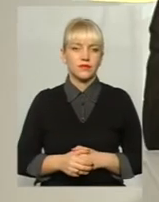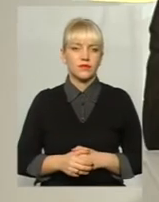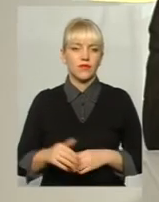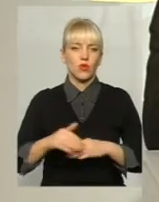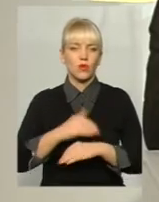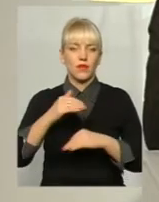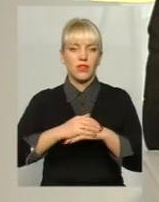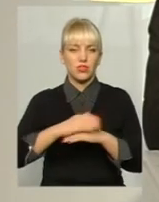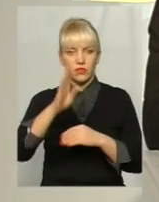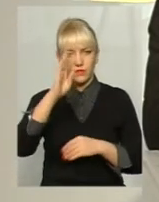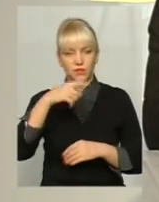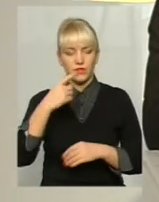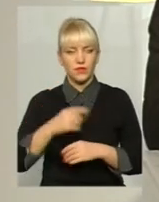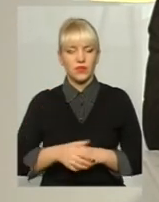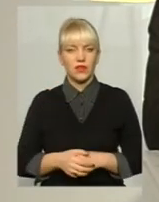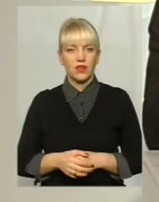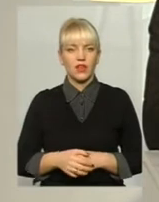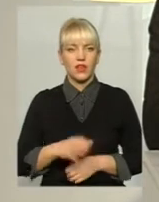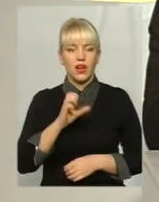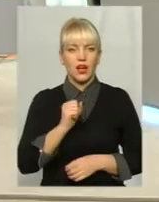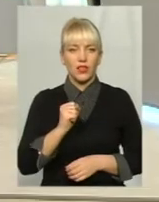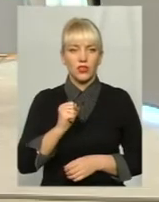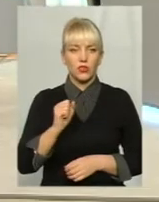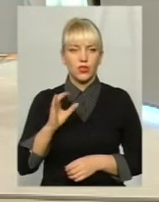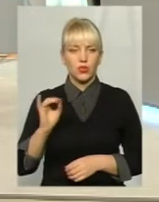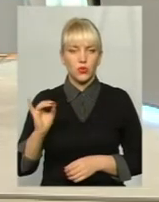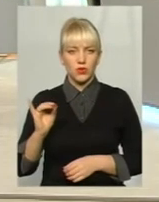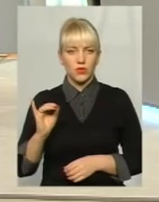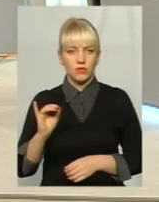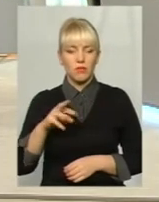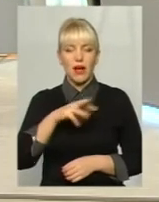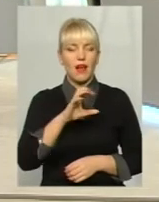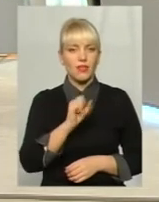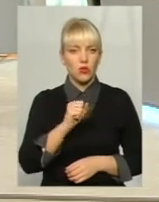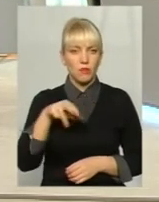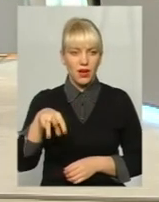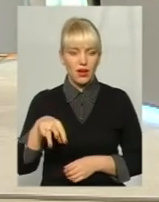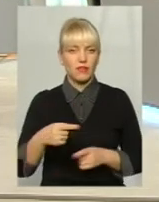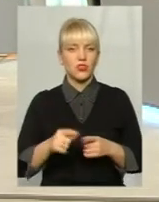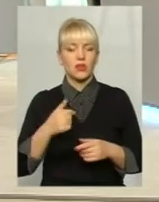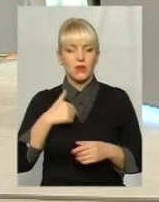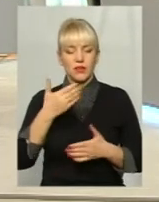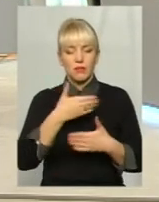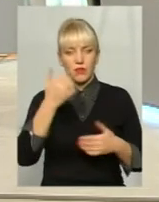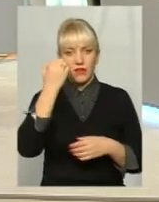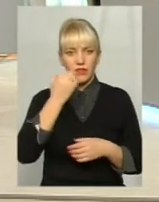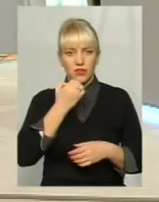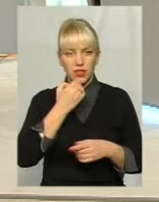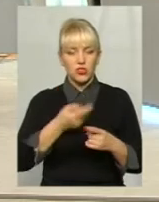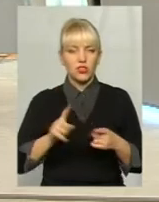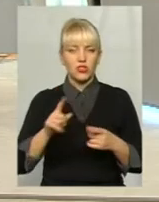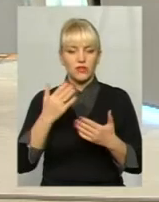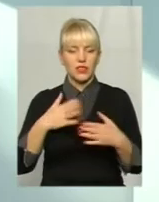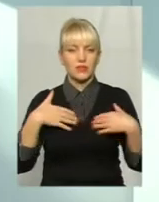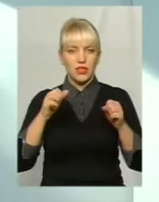Добрий вечір. Добрий вечір, можливо. Анатолій Юрійович, Анатолій Макарович, ми вдячні, скільки ви прикладаєте